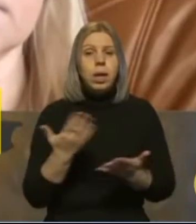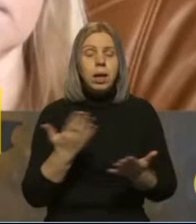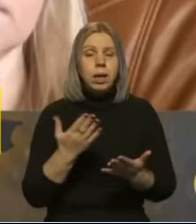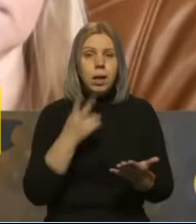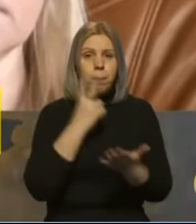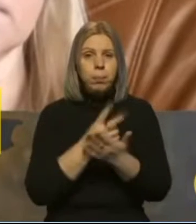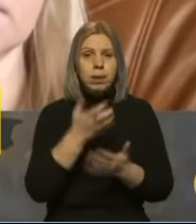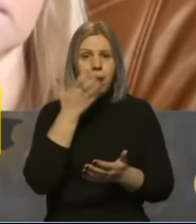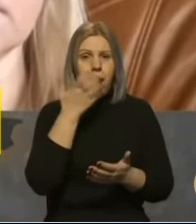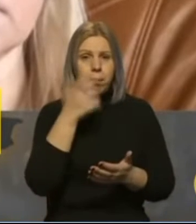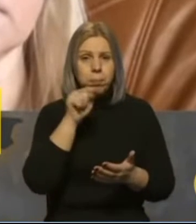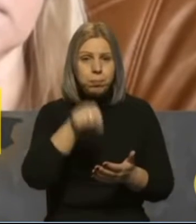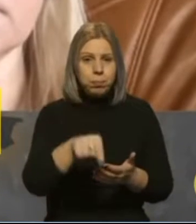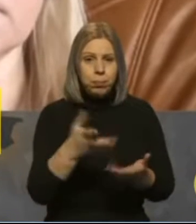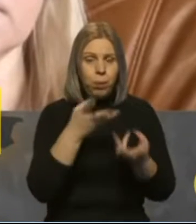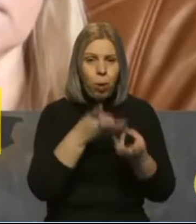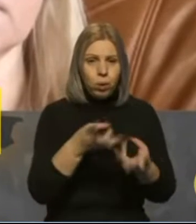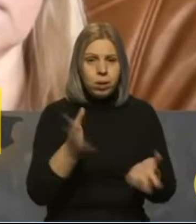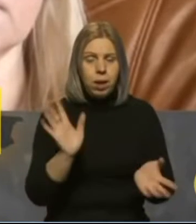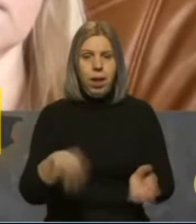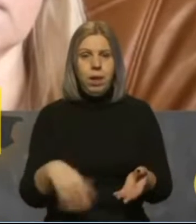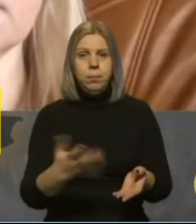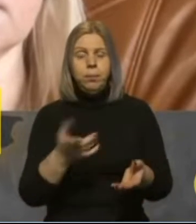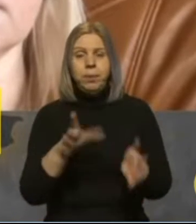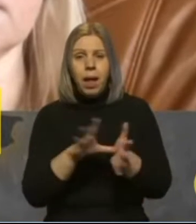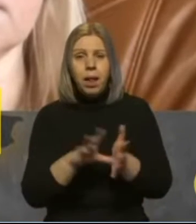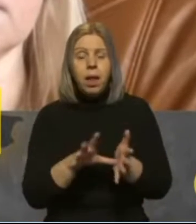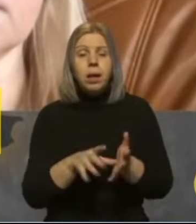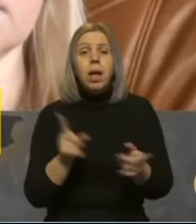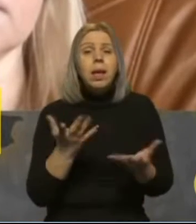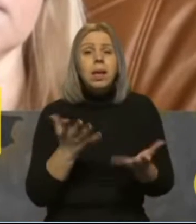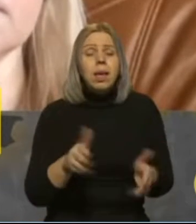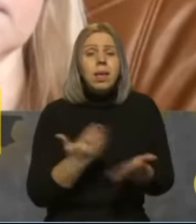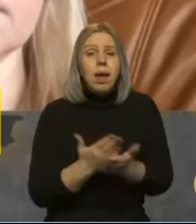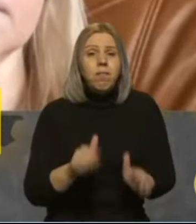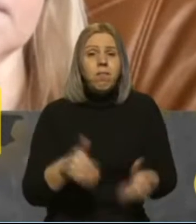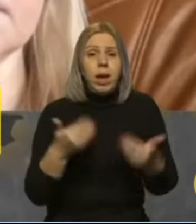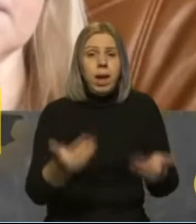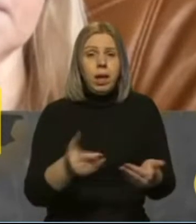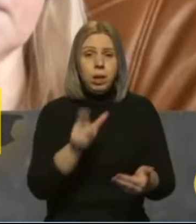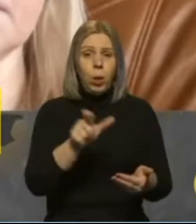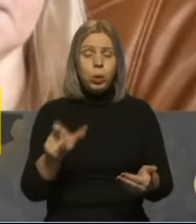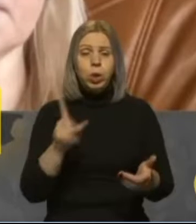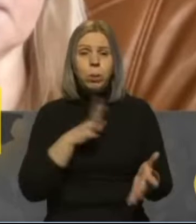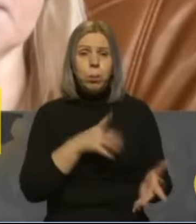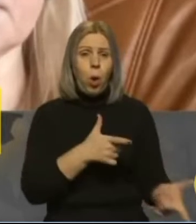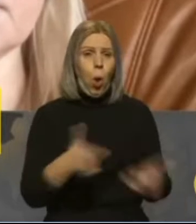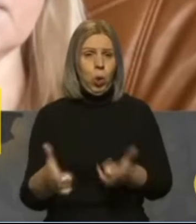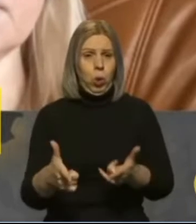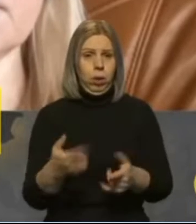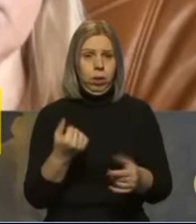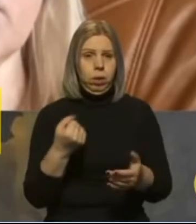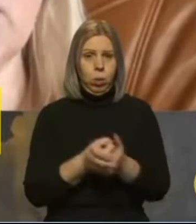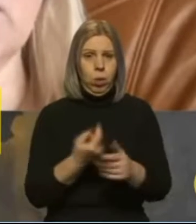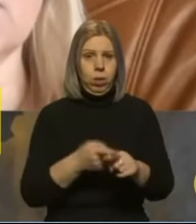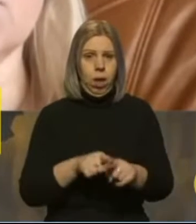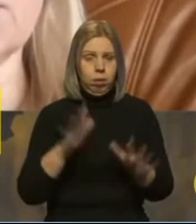які передбачають теплопостачання, то які є варіанти для громад, аби бути готовими на такі випадки?